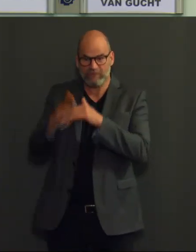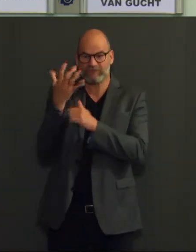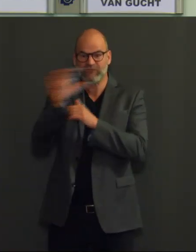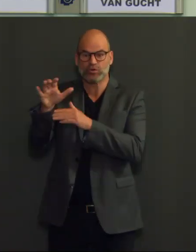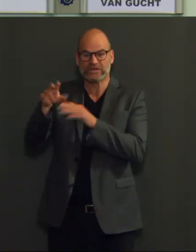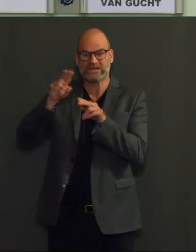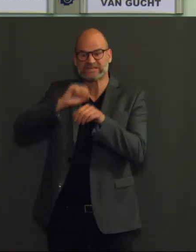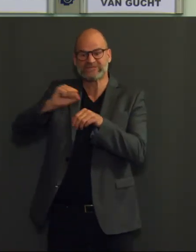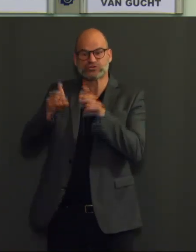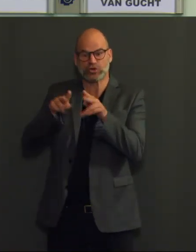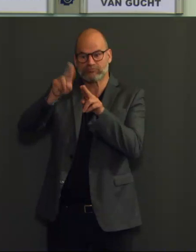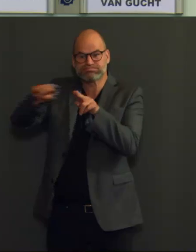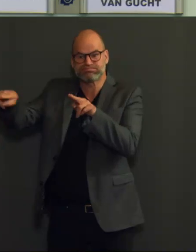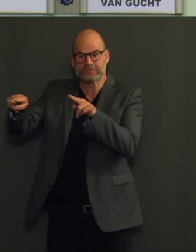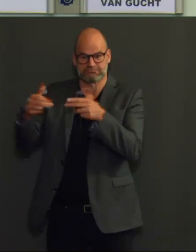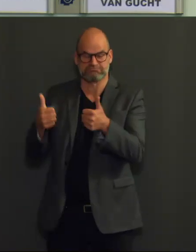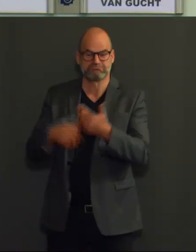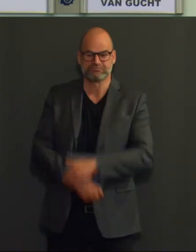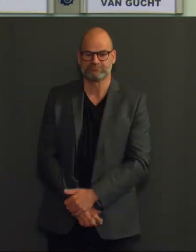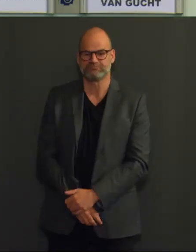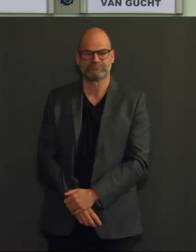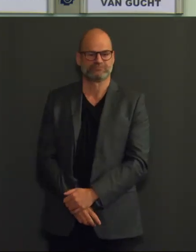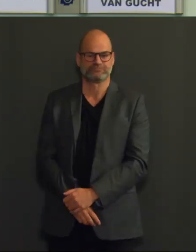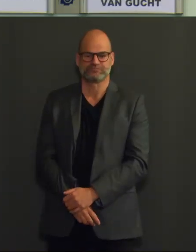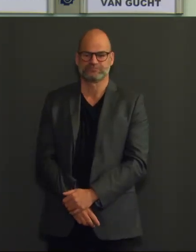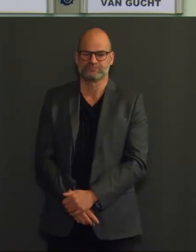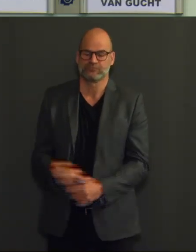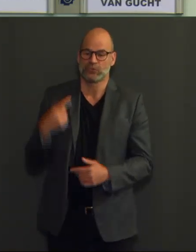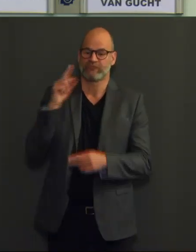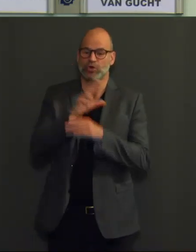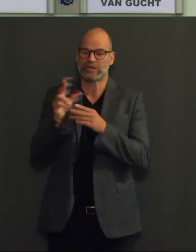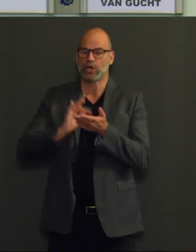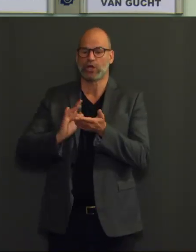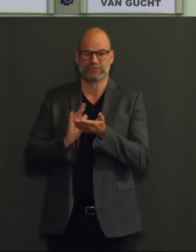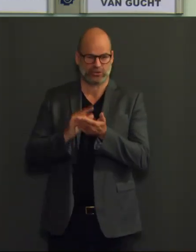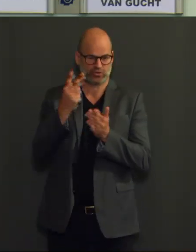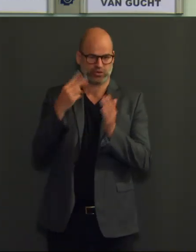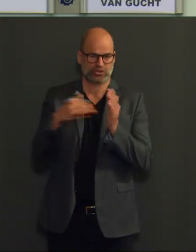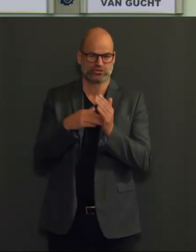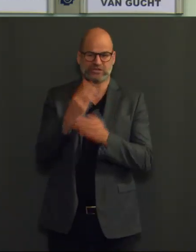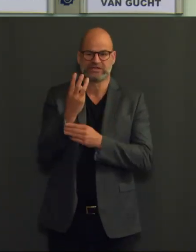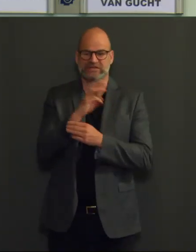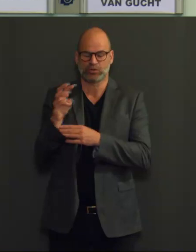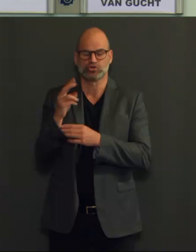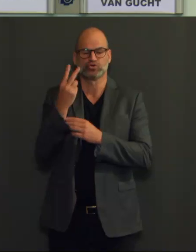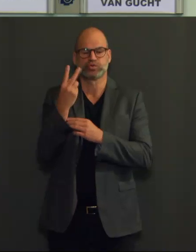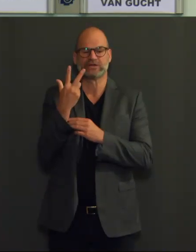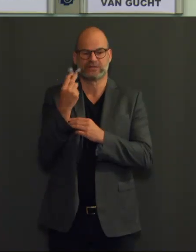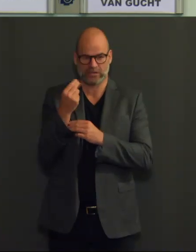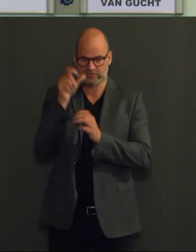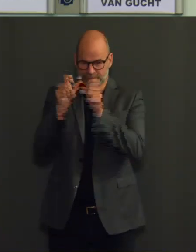De voorbije week werden er gemiddeld 2382 nieuwe besmettingen per dag vastgesteld.